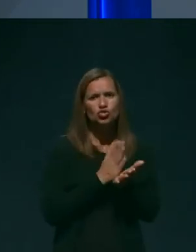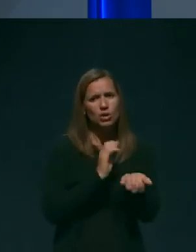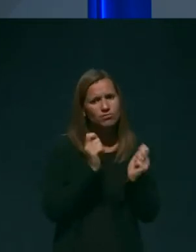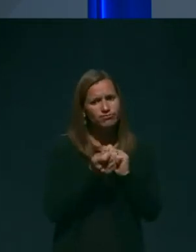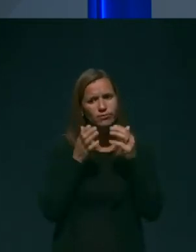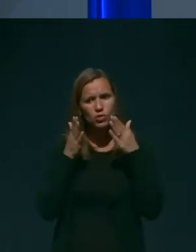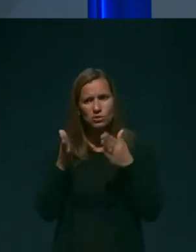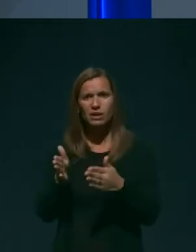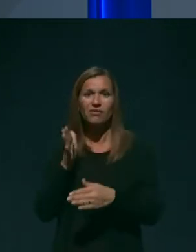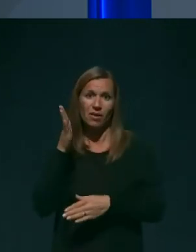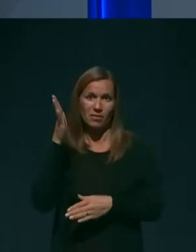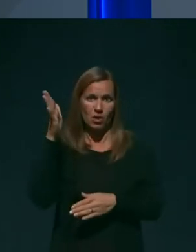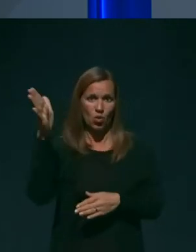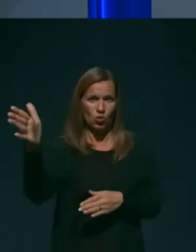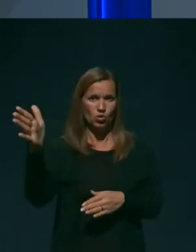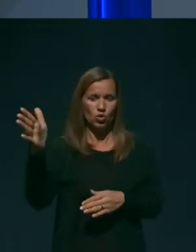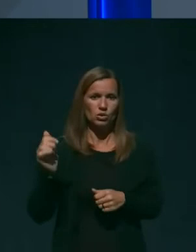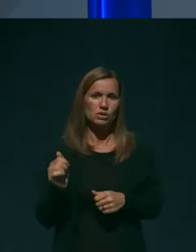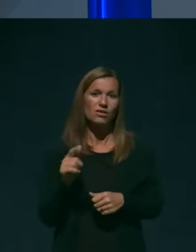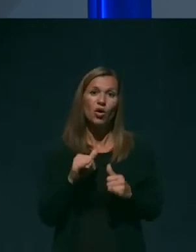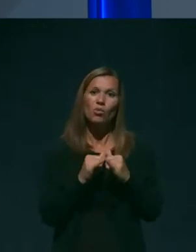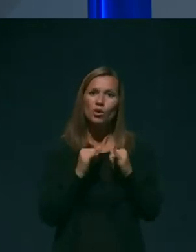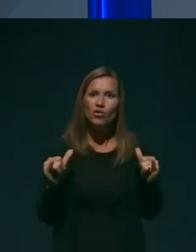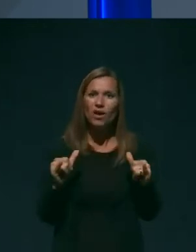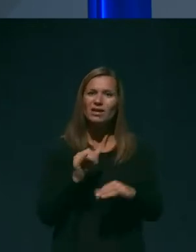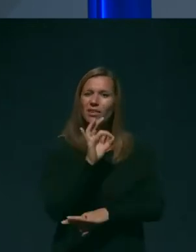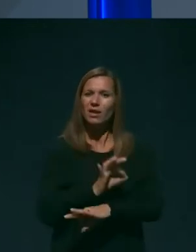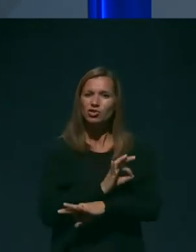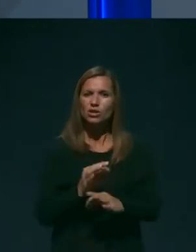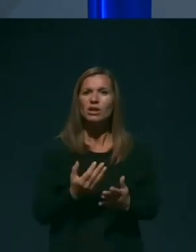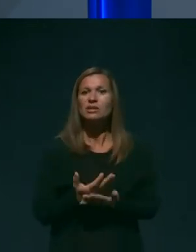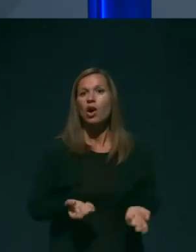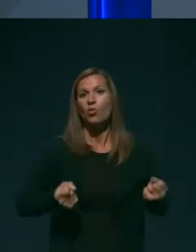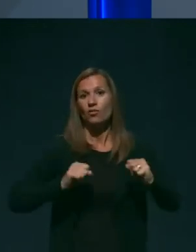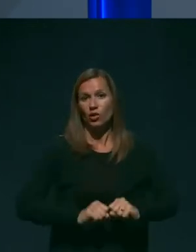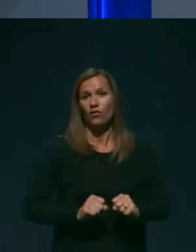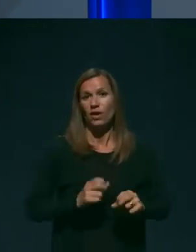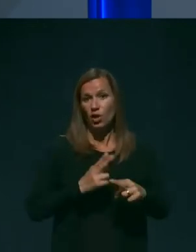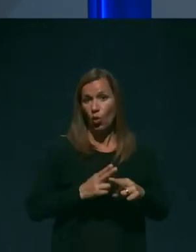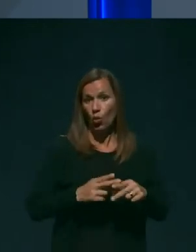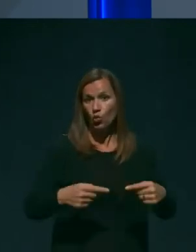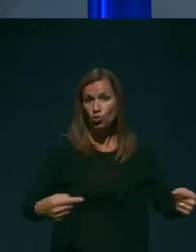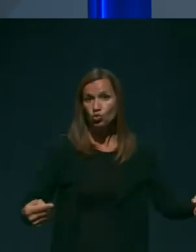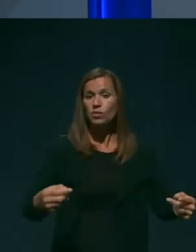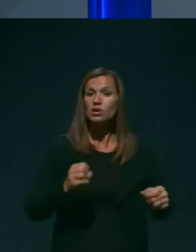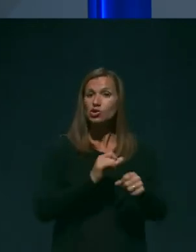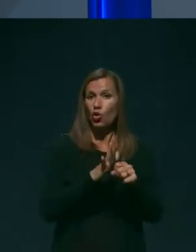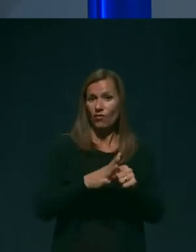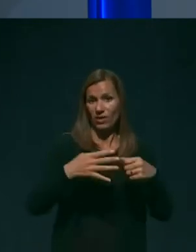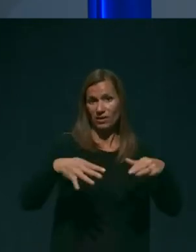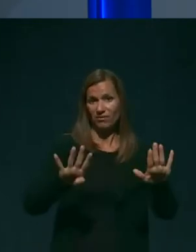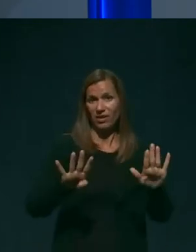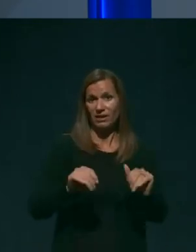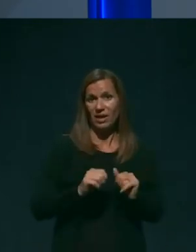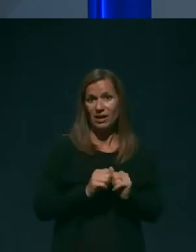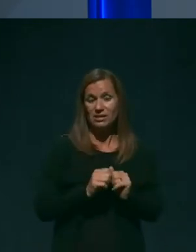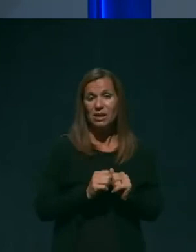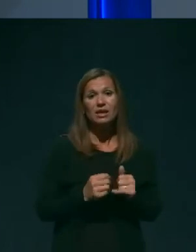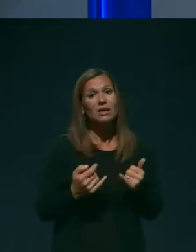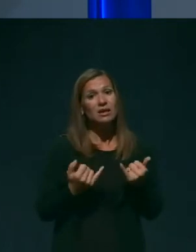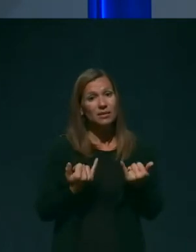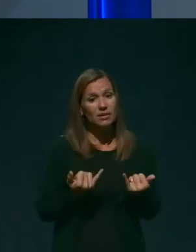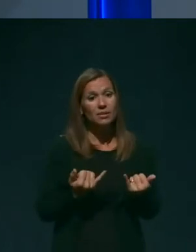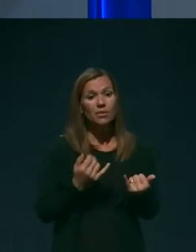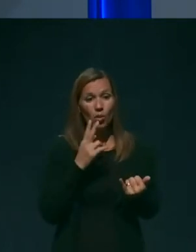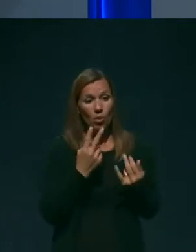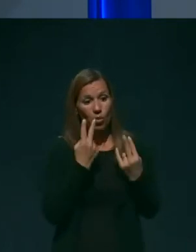prihodnosti in sicer v oblikovanje načrta za obvladovanje okušb s COVID-19. Pri tem bomo izhajali iz